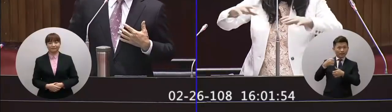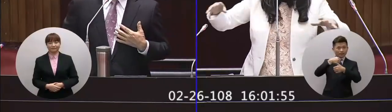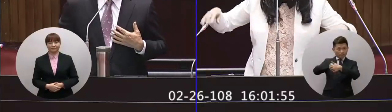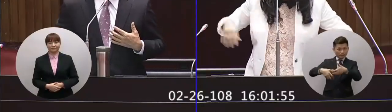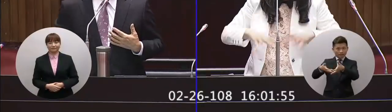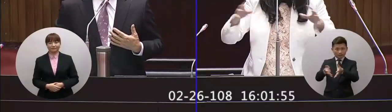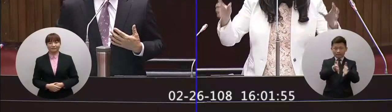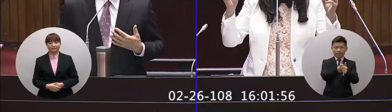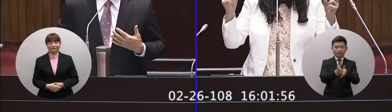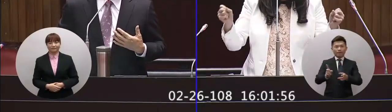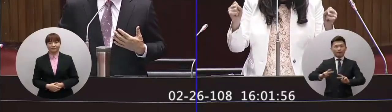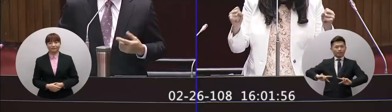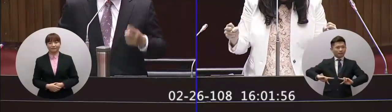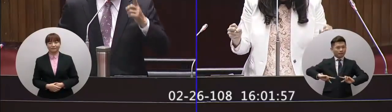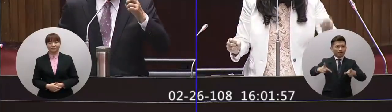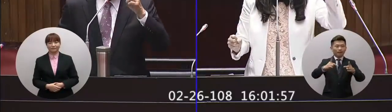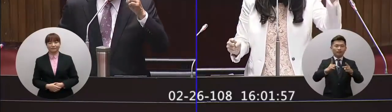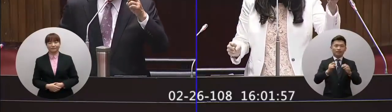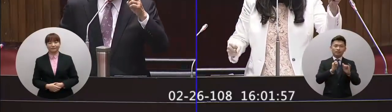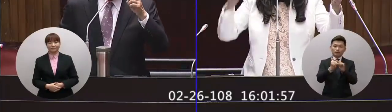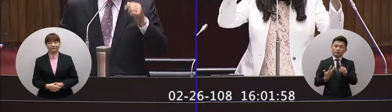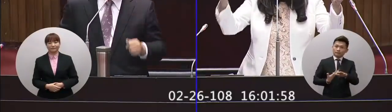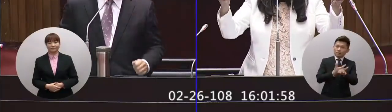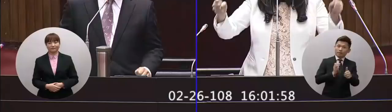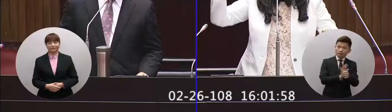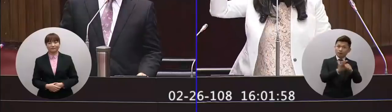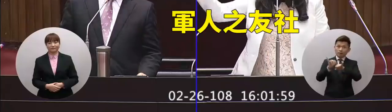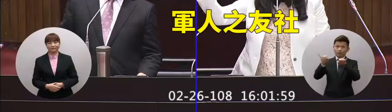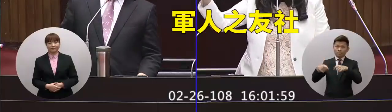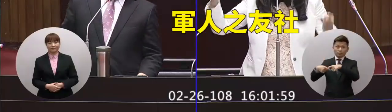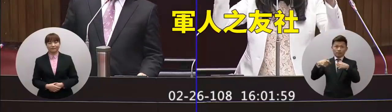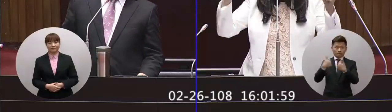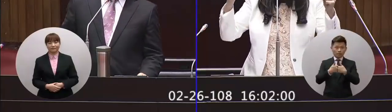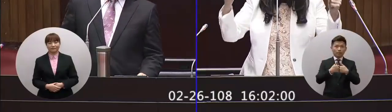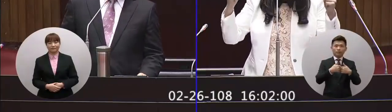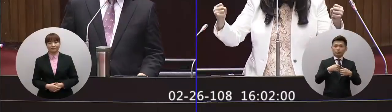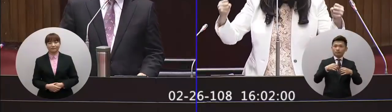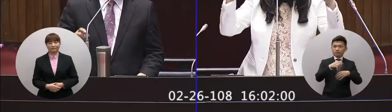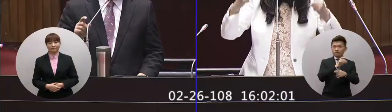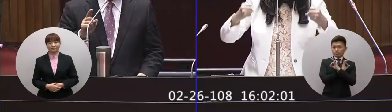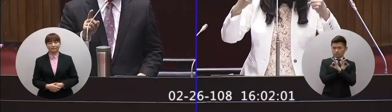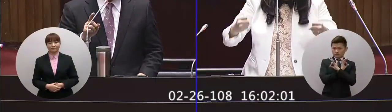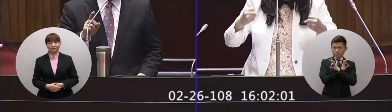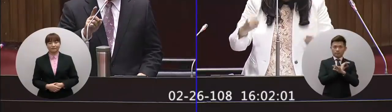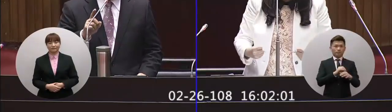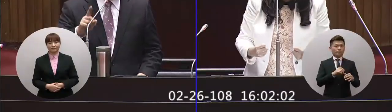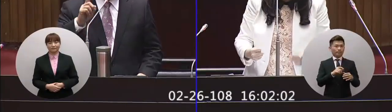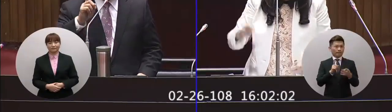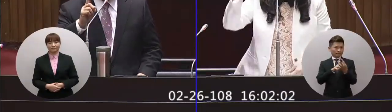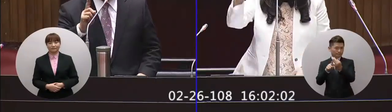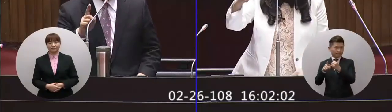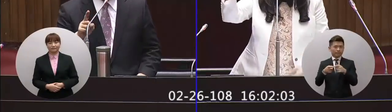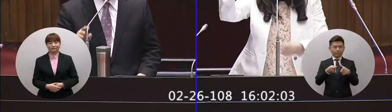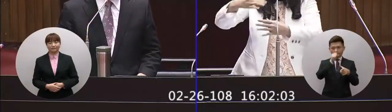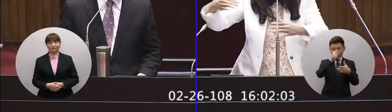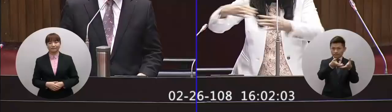組織你把它轉換成社會本來正面的力量婦聯會救國團軍人自由社都是正面在幫助台灣的公益團